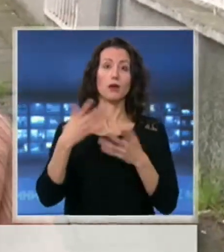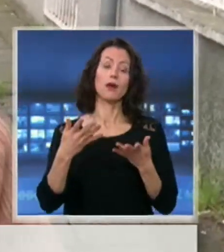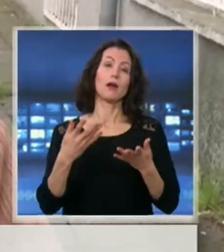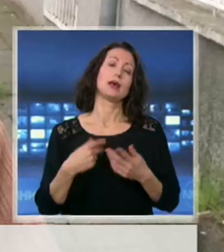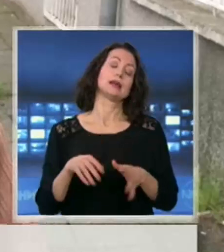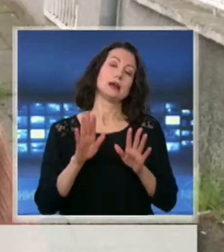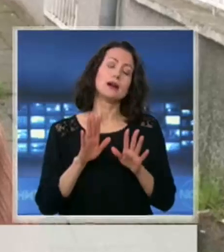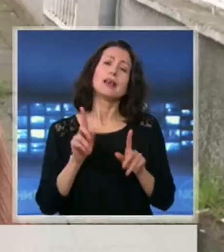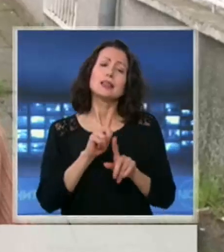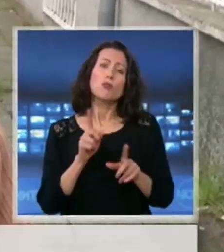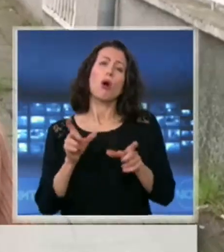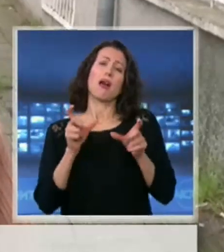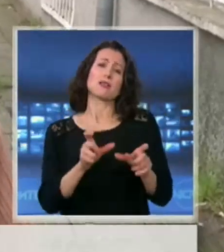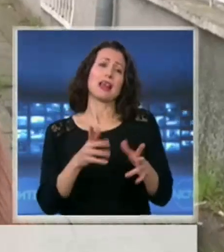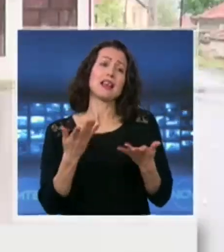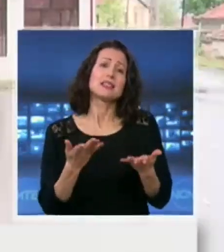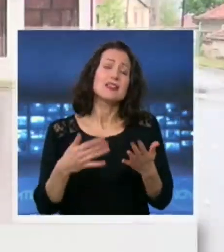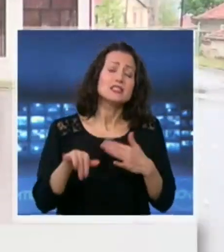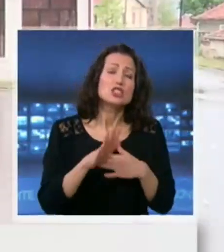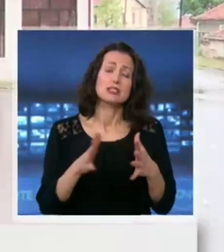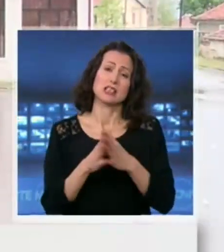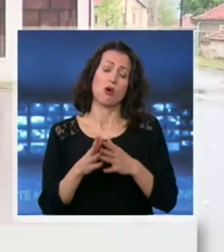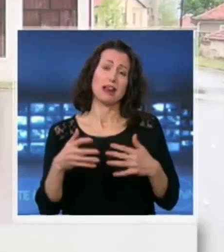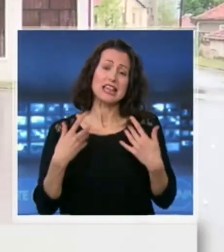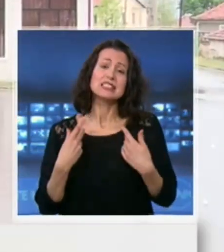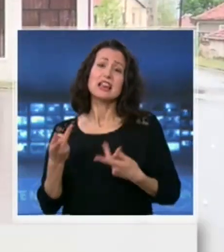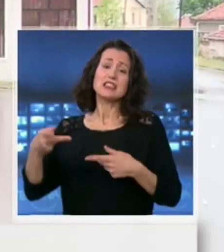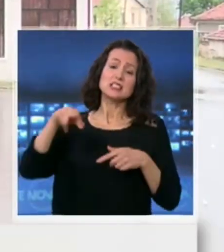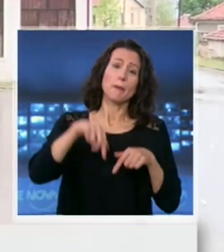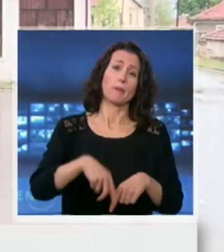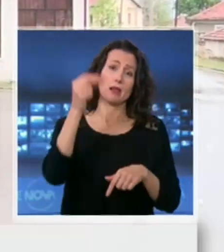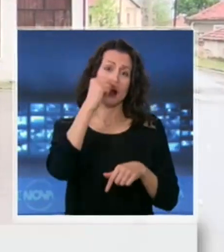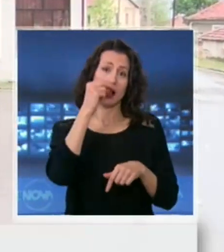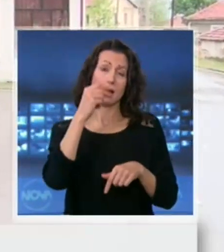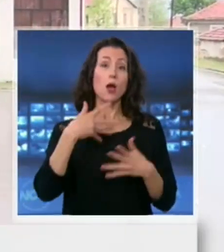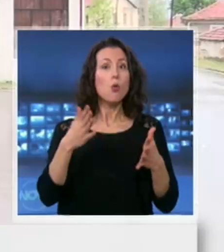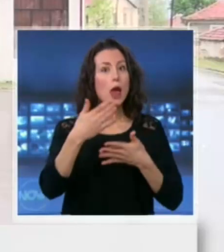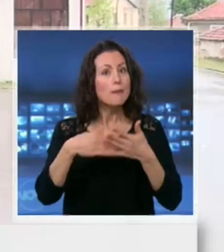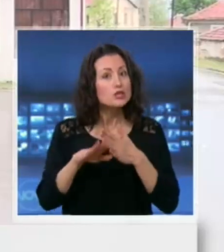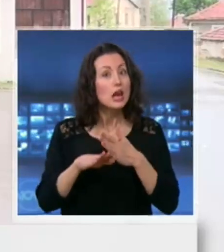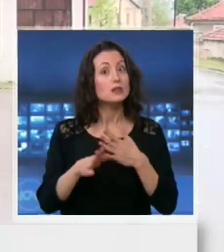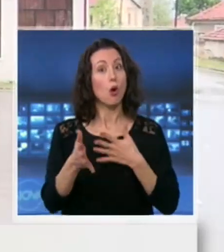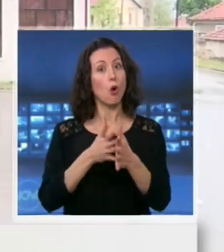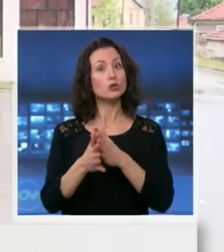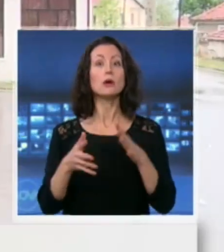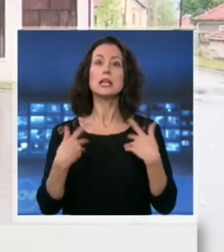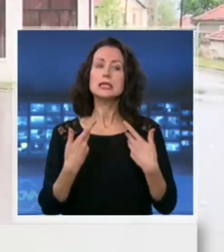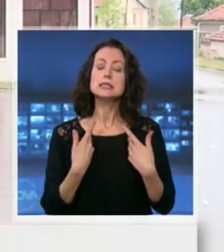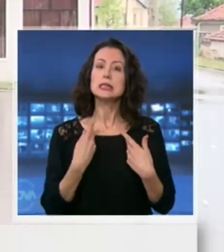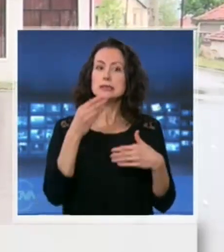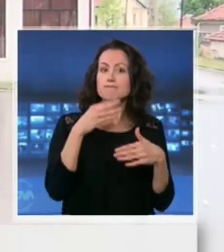разбирам. Всеки иска да се прибере. Голяма част от тях се опитват да скрият, като смятат, че като скрият, че